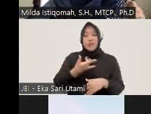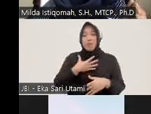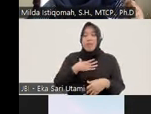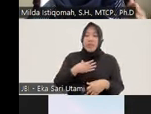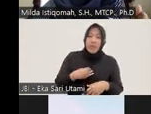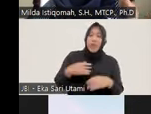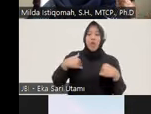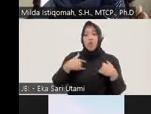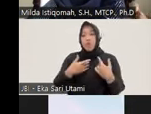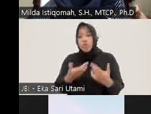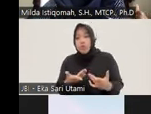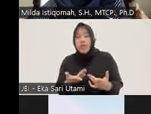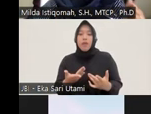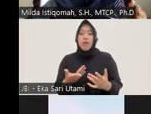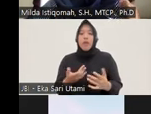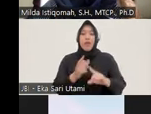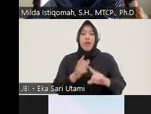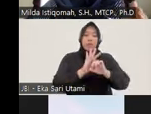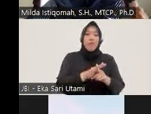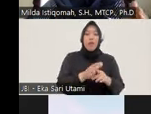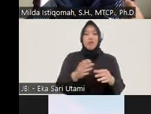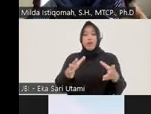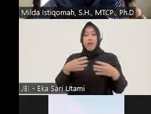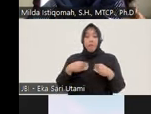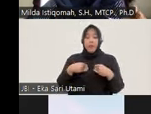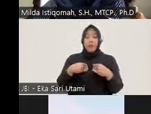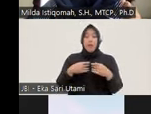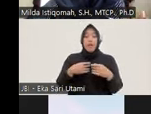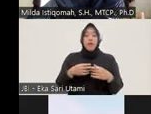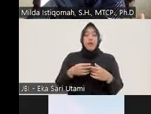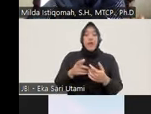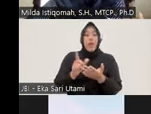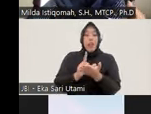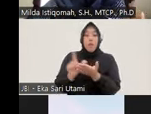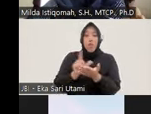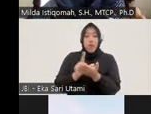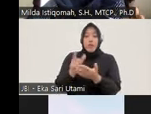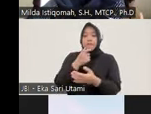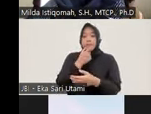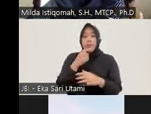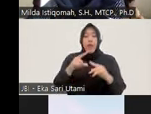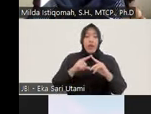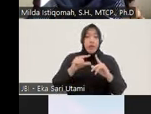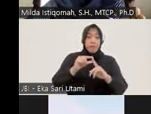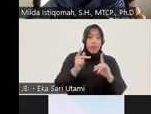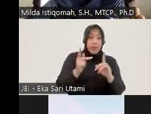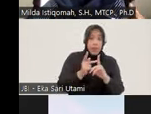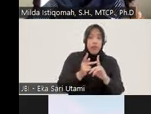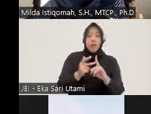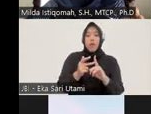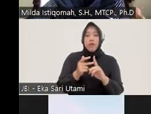victimisasi yang dialaminya jadi meskipun rapor menurut saya rapor APH dalam penerapan